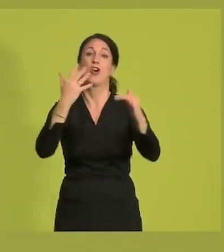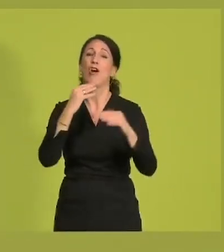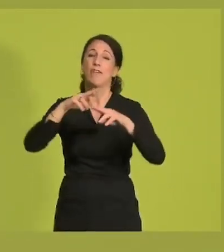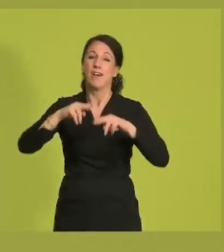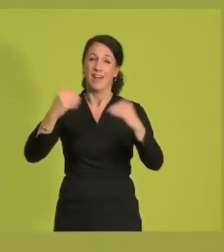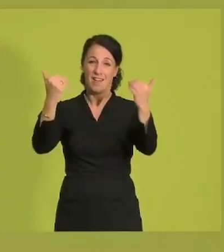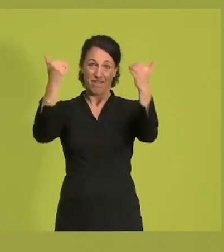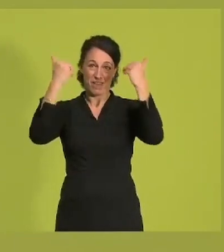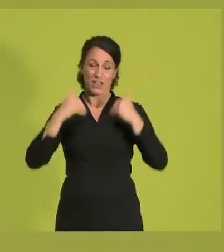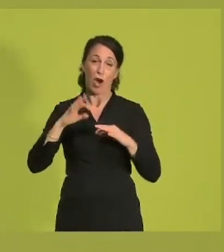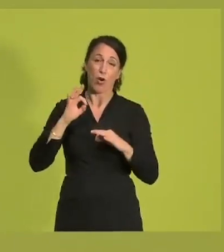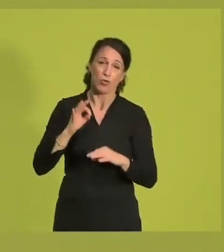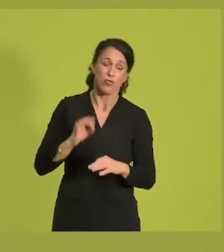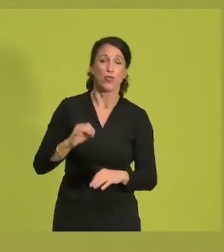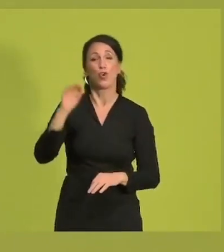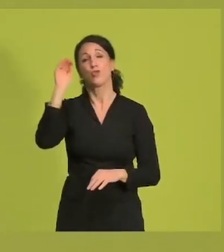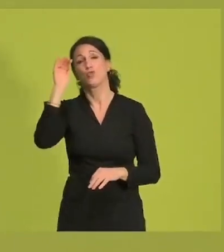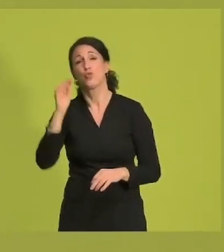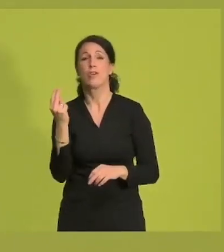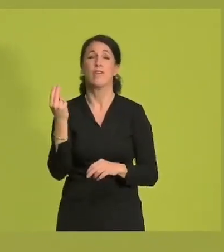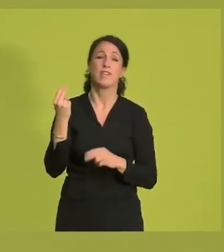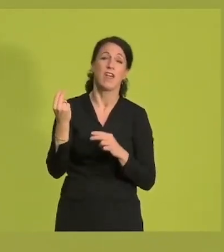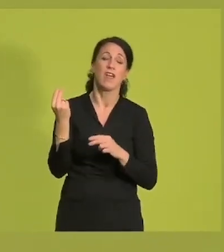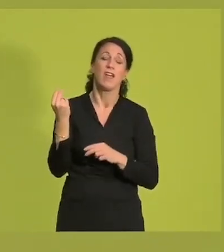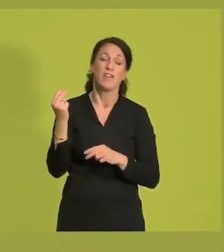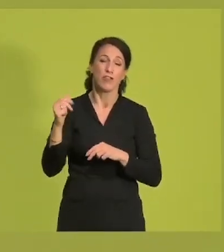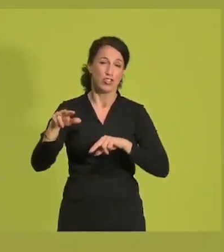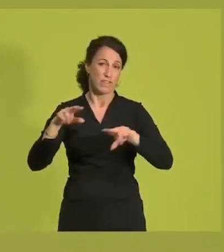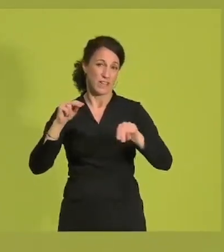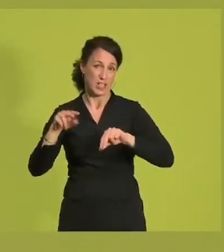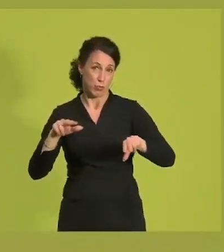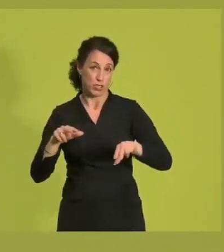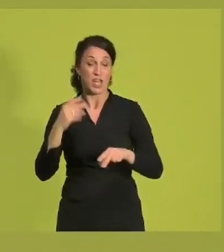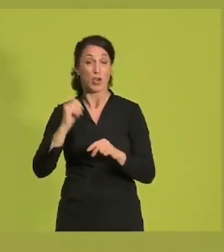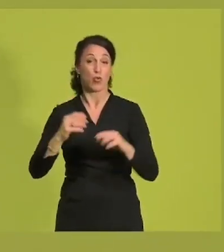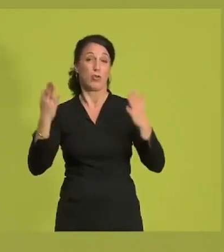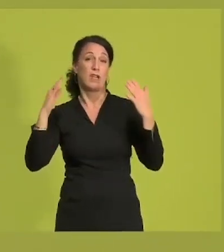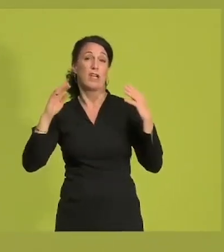für zukunftsfähige Wirtschafts- und Finanzpolitik und für einen klimagerechten Strukturwandel.